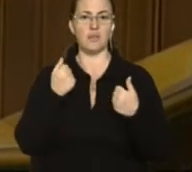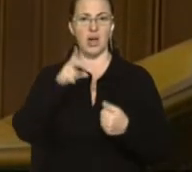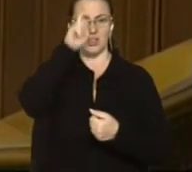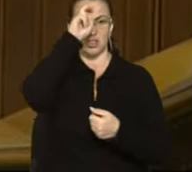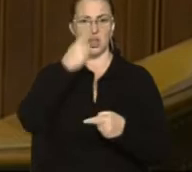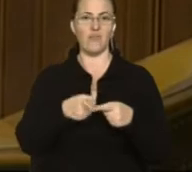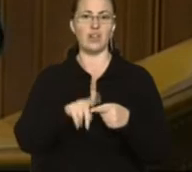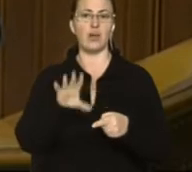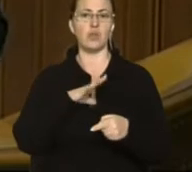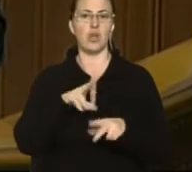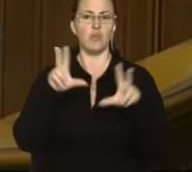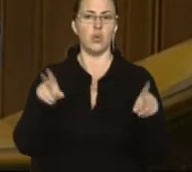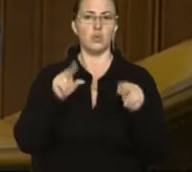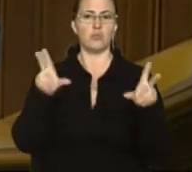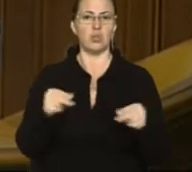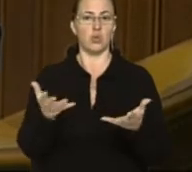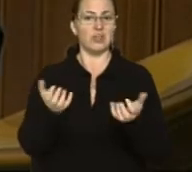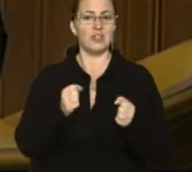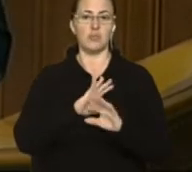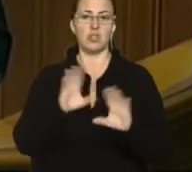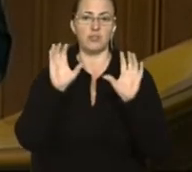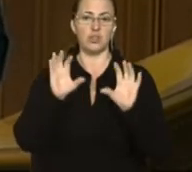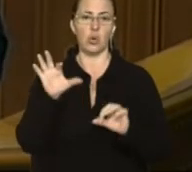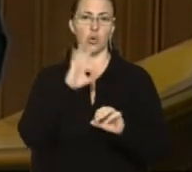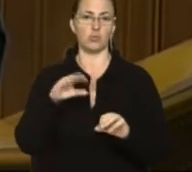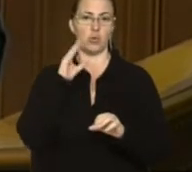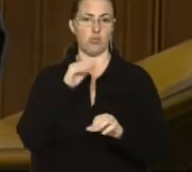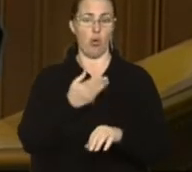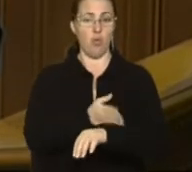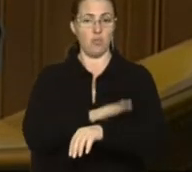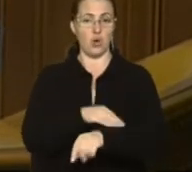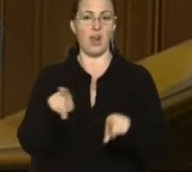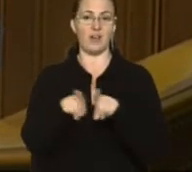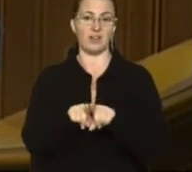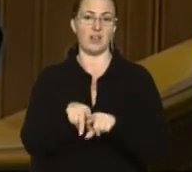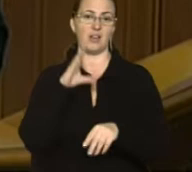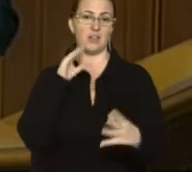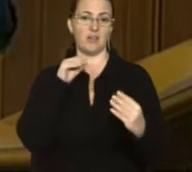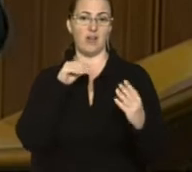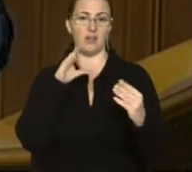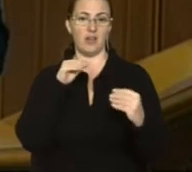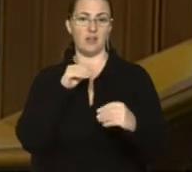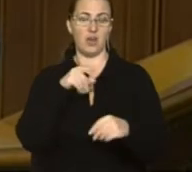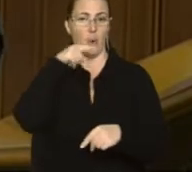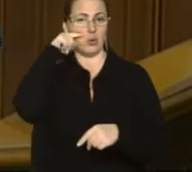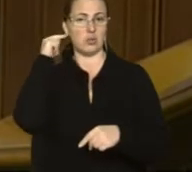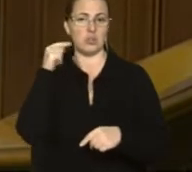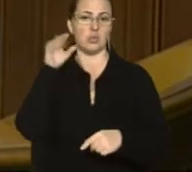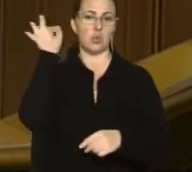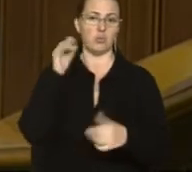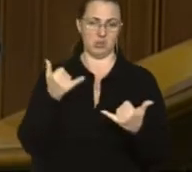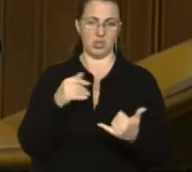яка була би успішною, не прийнявши закон про мову. Поляки теж спілкувалися російською, німецькою в імперіях сьогодні говорять польською.